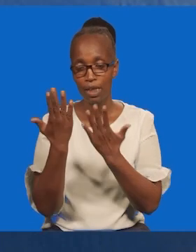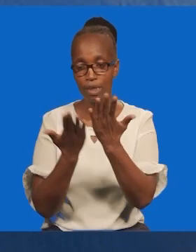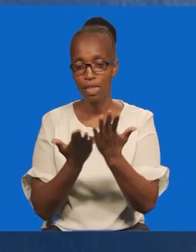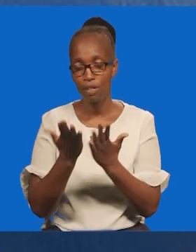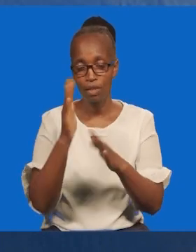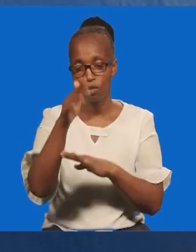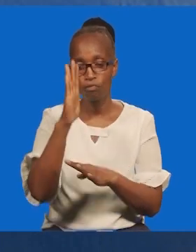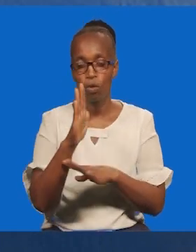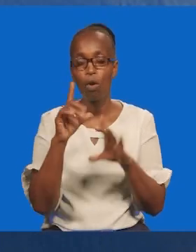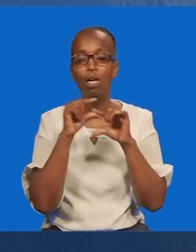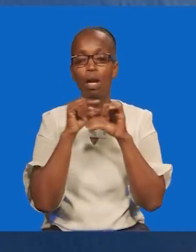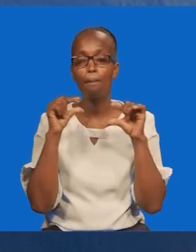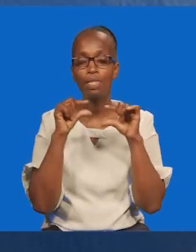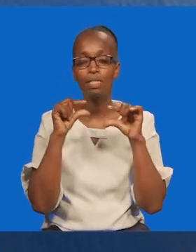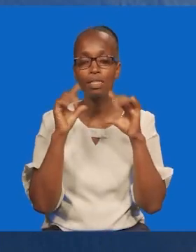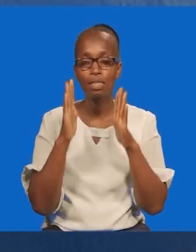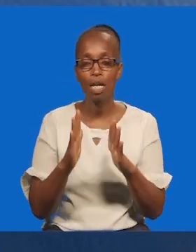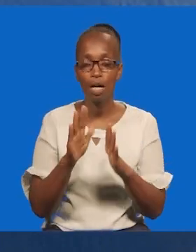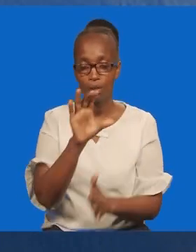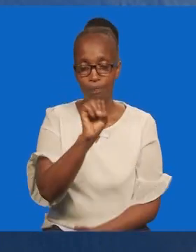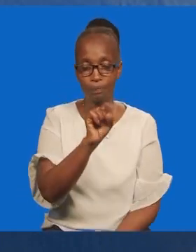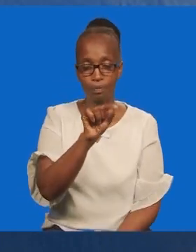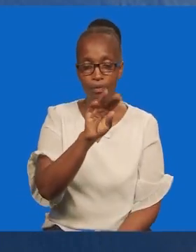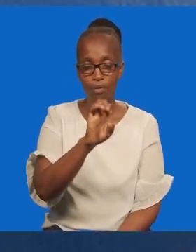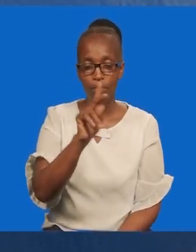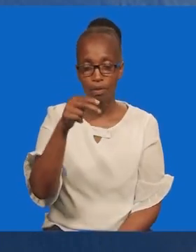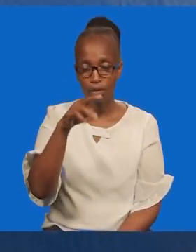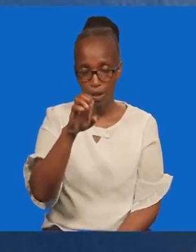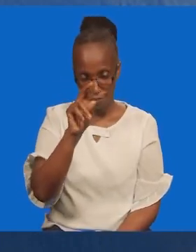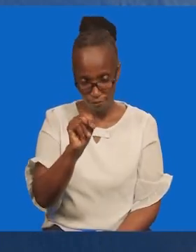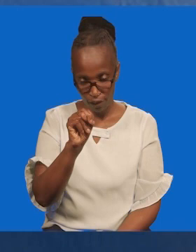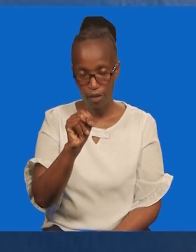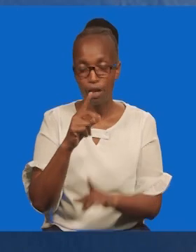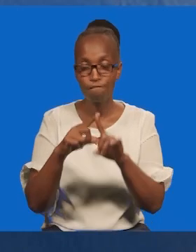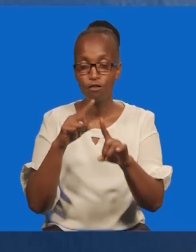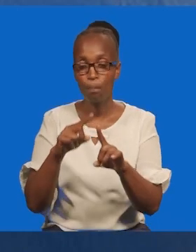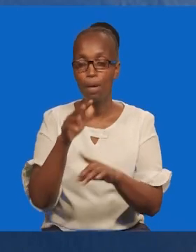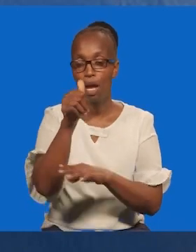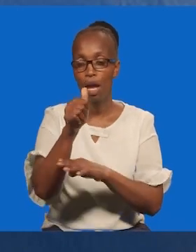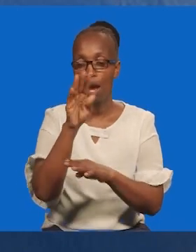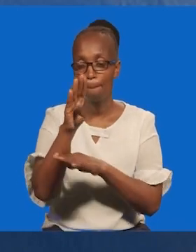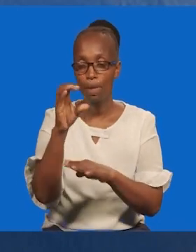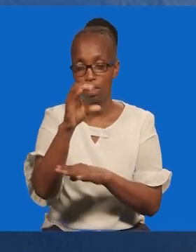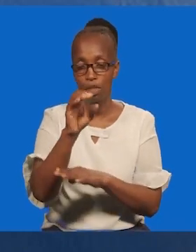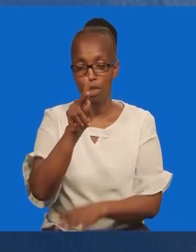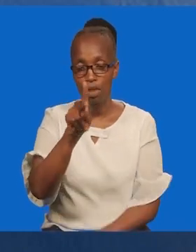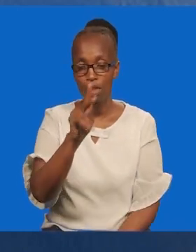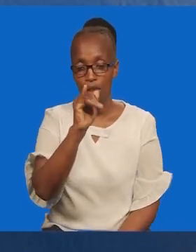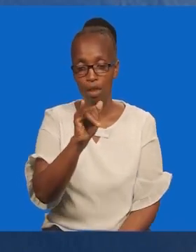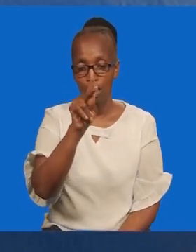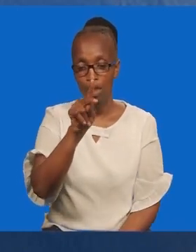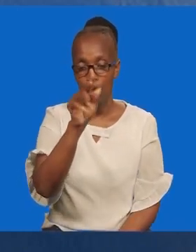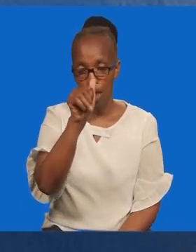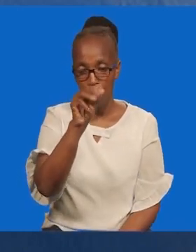mungu, Pastor Stephen Kivuva, kutoka kanisa la ABC kikambuani ambapo, ataendelea na kutubariki na nelaki mwenyezi mungu kama